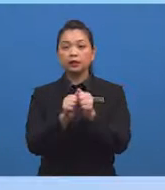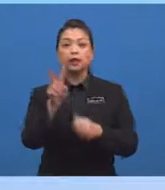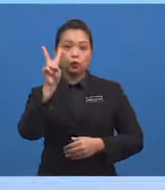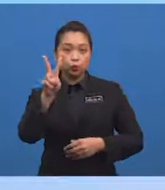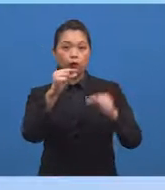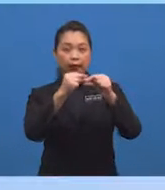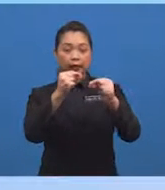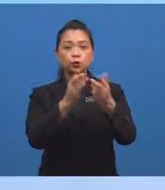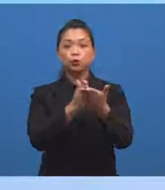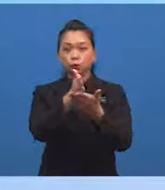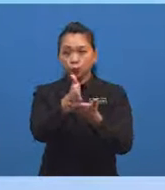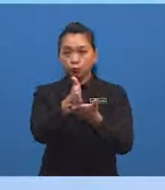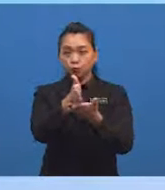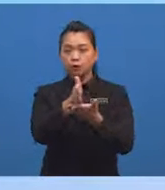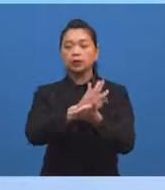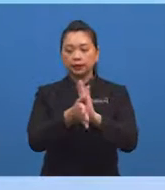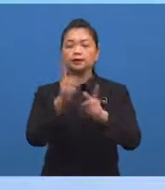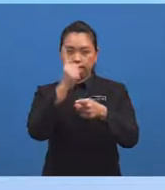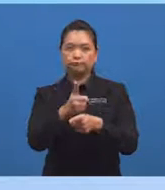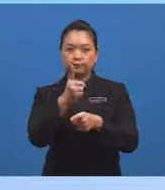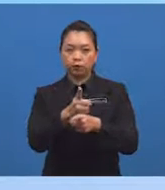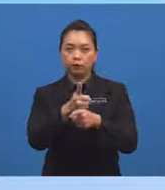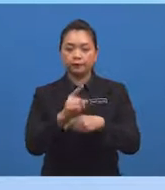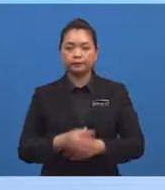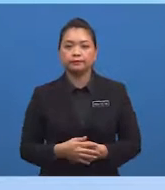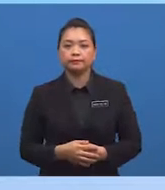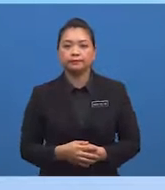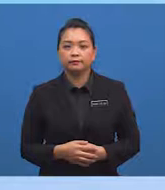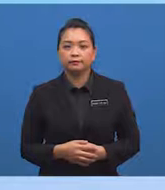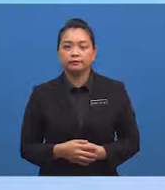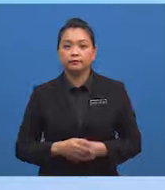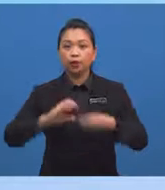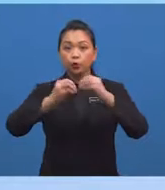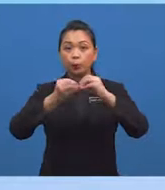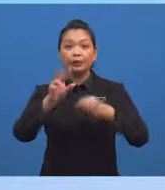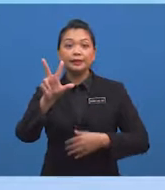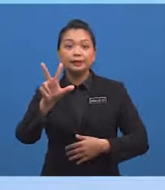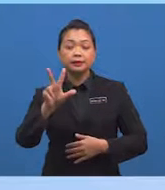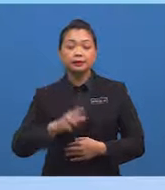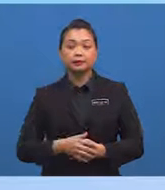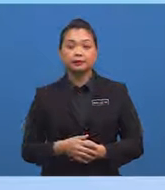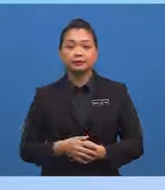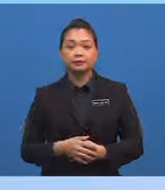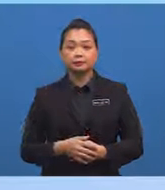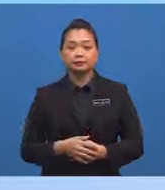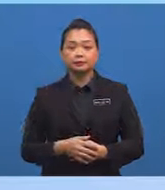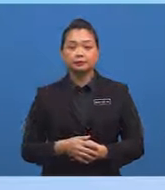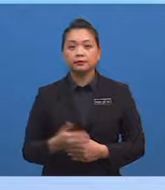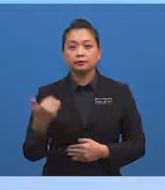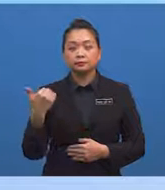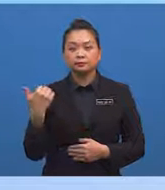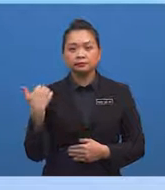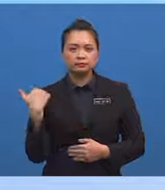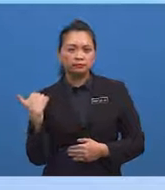Maka ianya adalah garis rentas lintang Gambar rajah ketiga merupakan garis